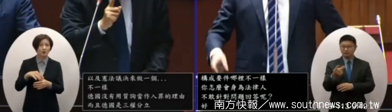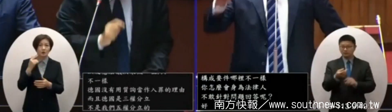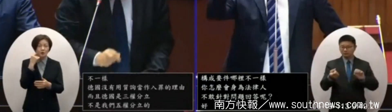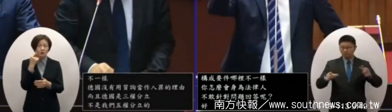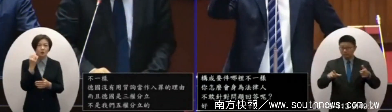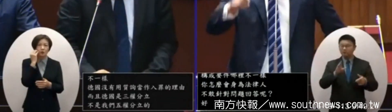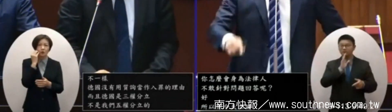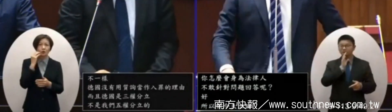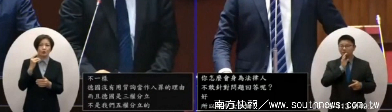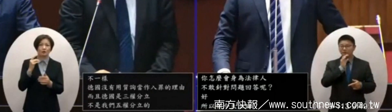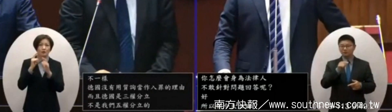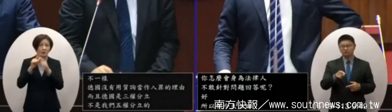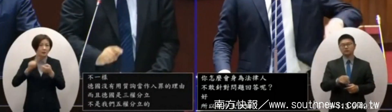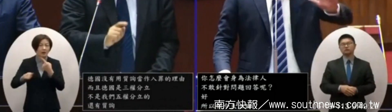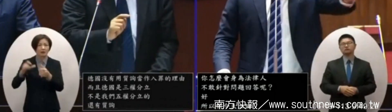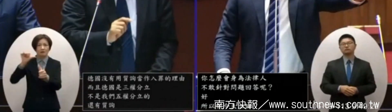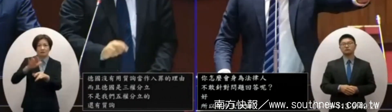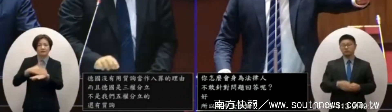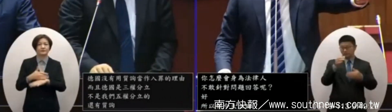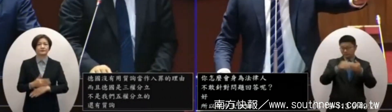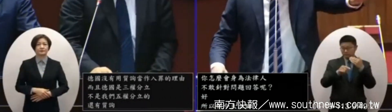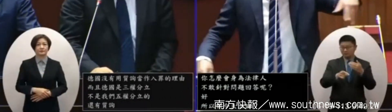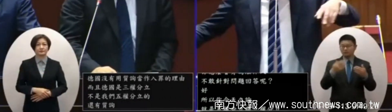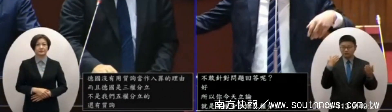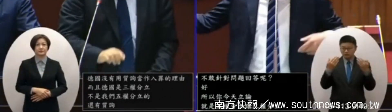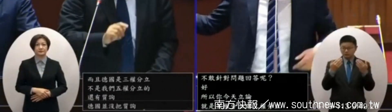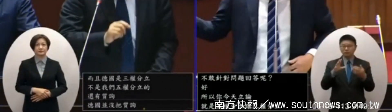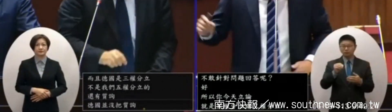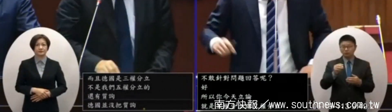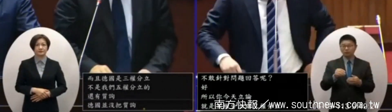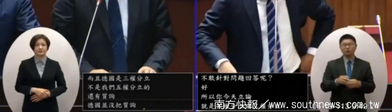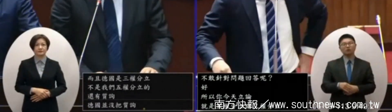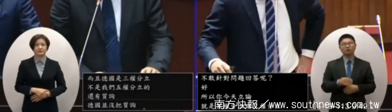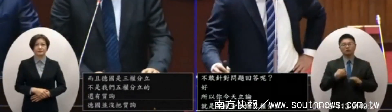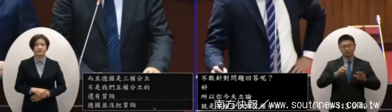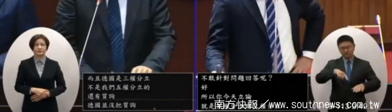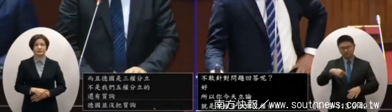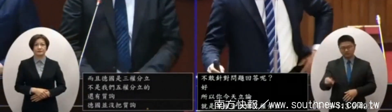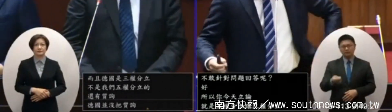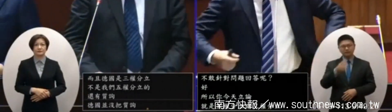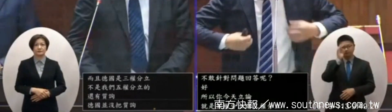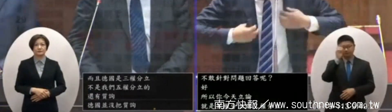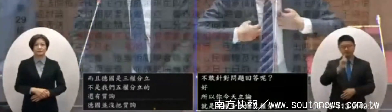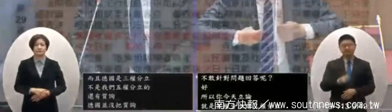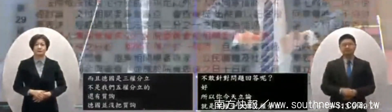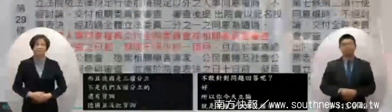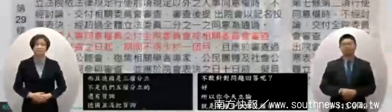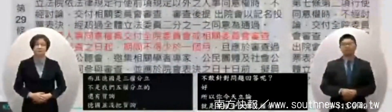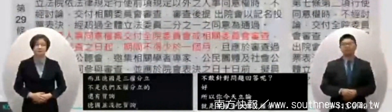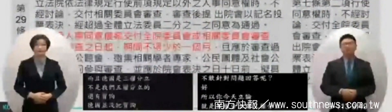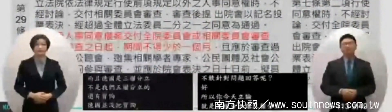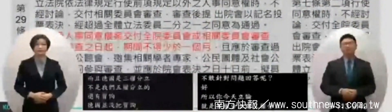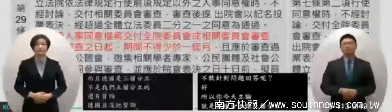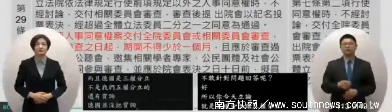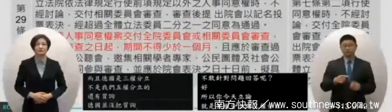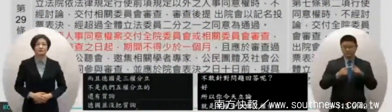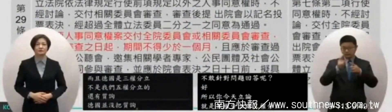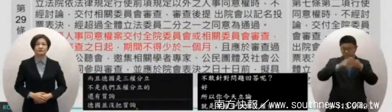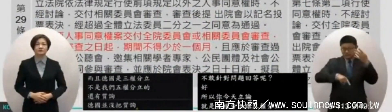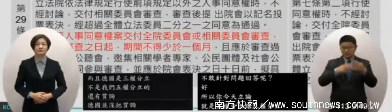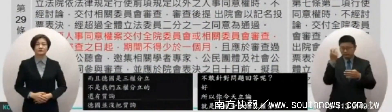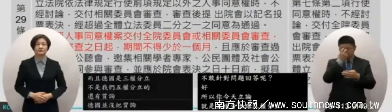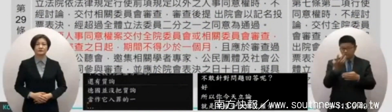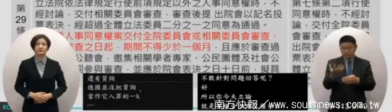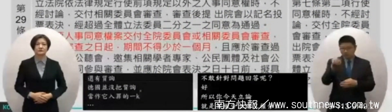一個構成要件明確不明確大家心裡對我八十來我們接下來再看你說無限期審查人事同意權